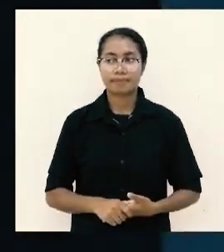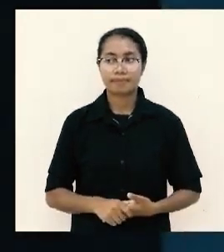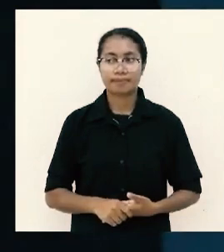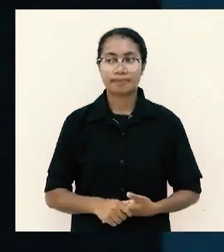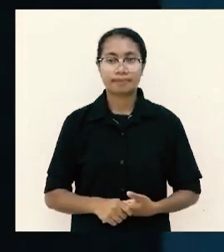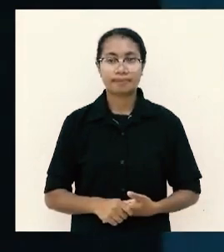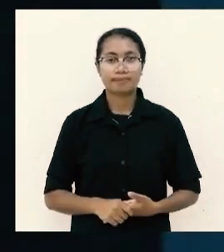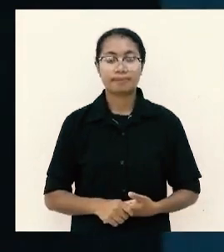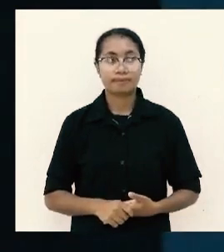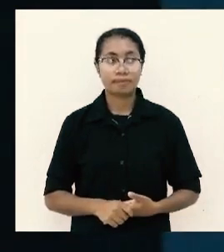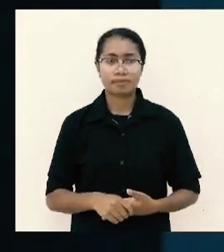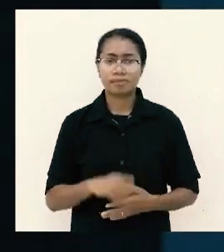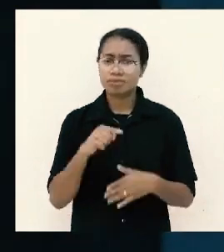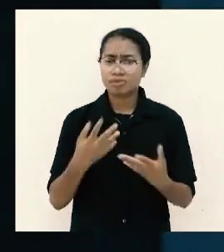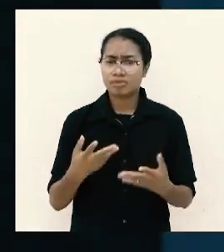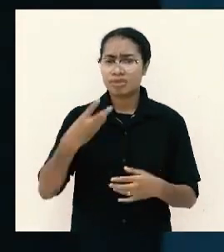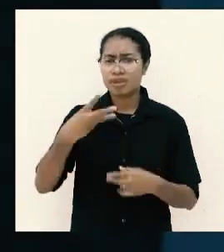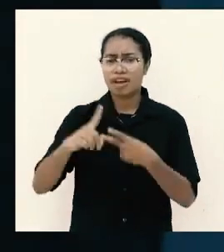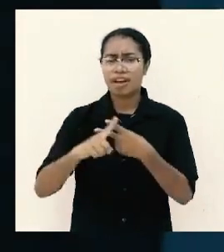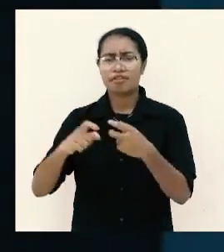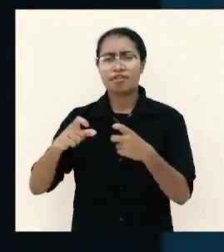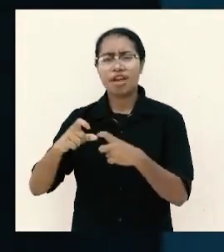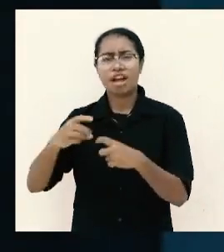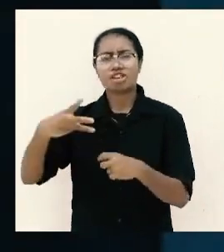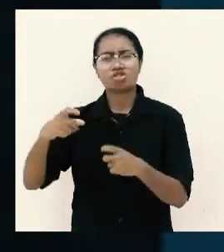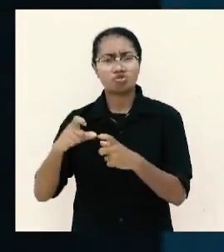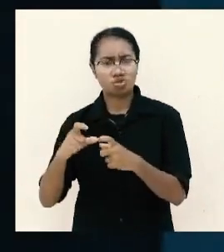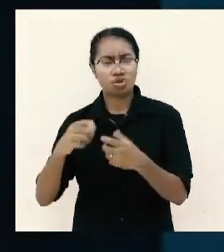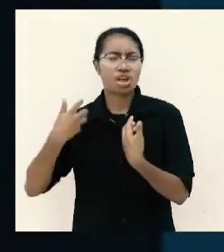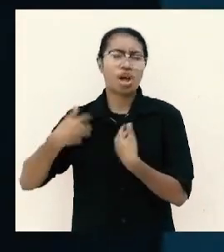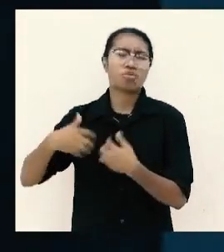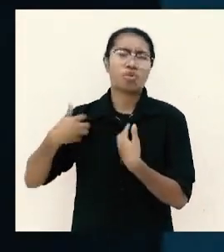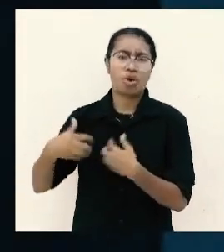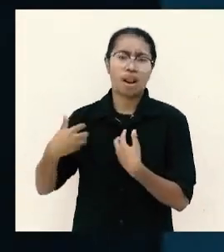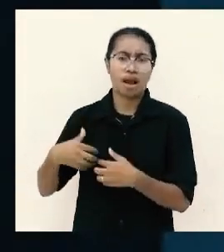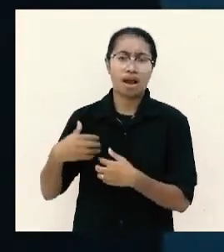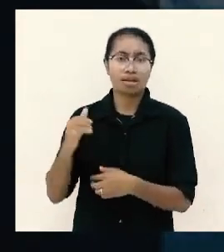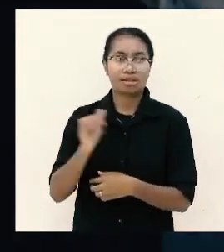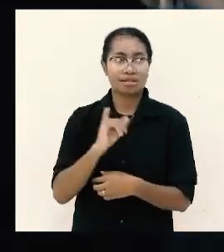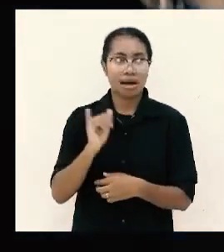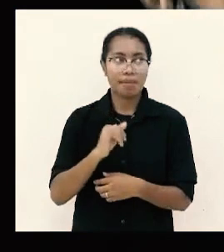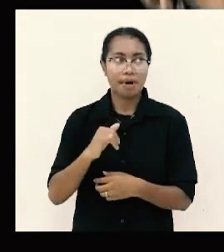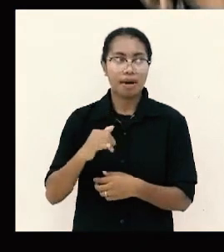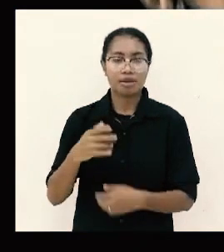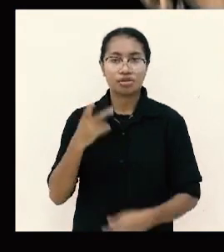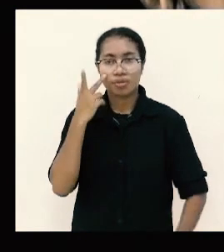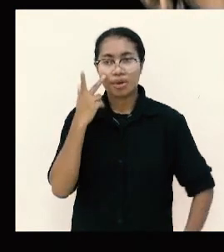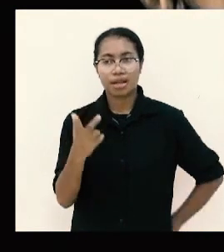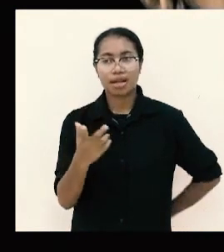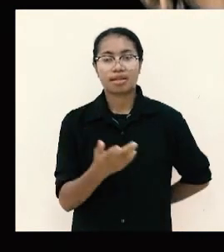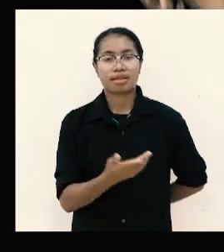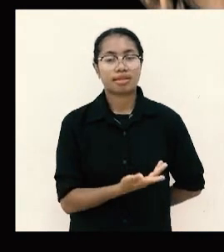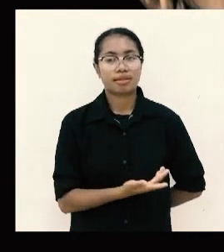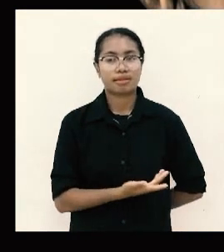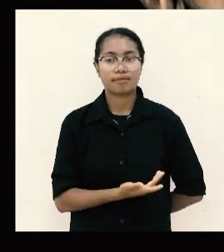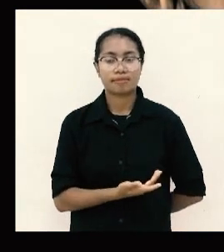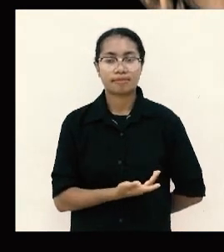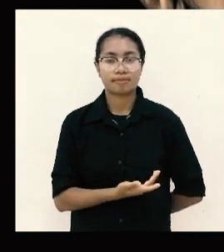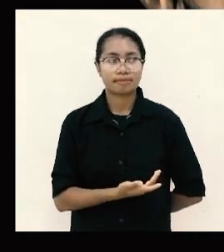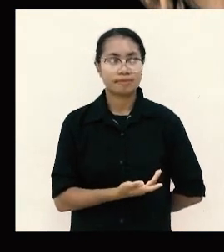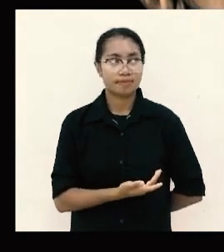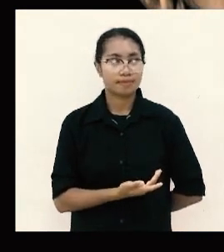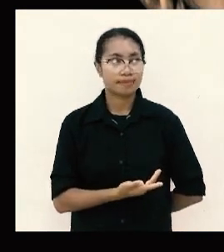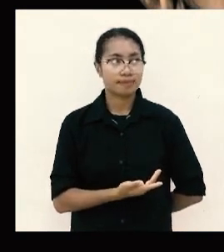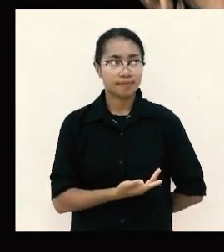lalu di Ephesus dia tolak juga kisah 20 3 3 3 4 perak atau emas atau